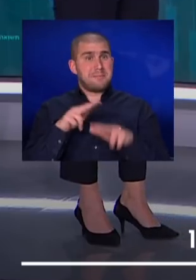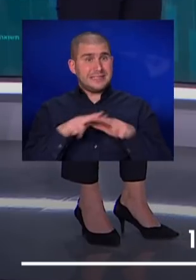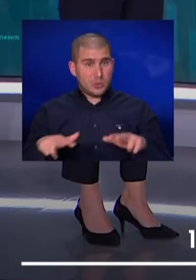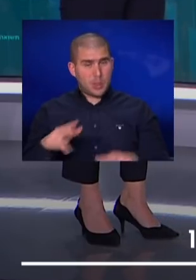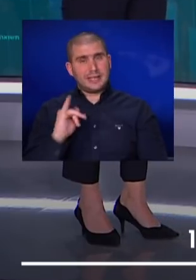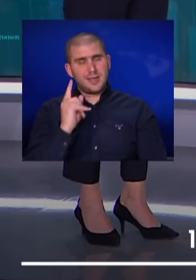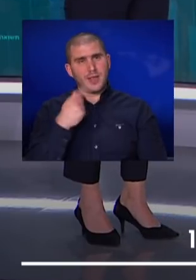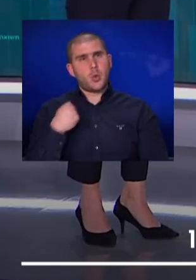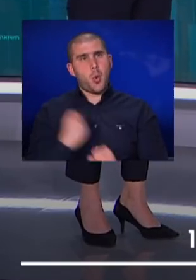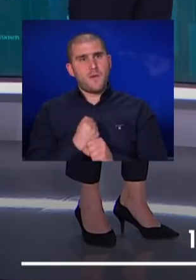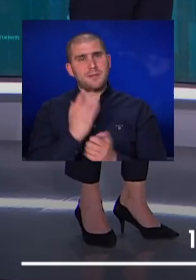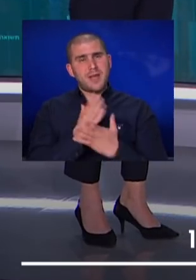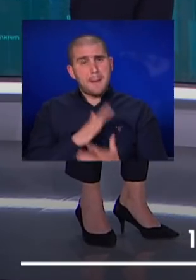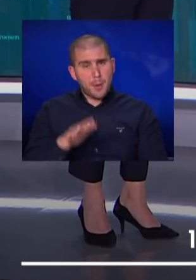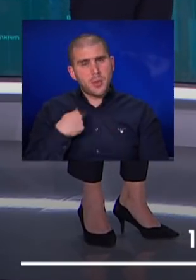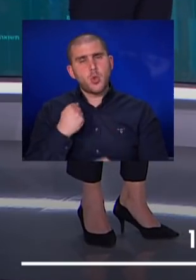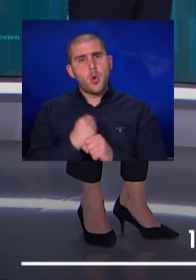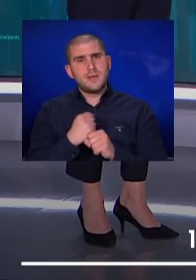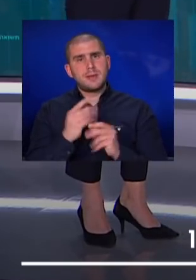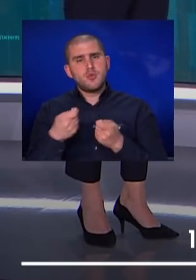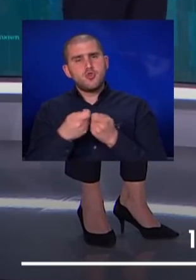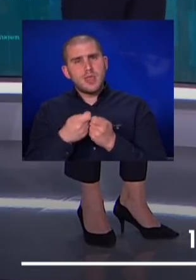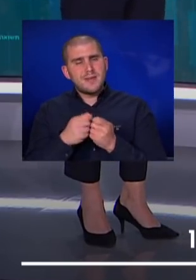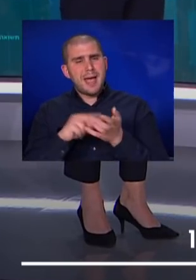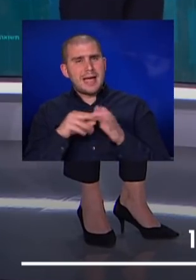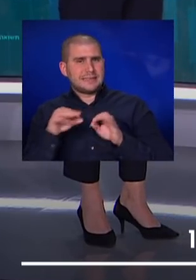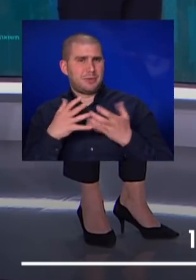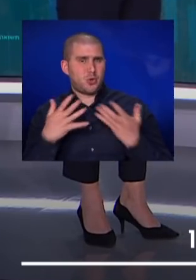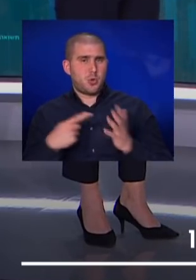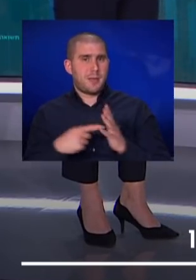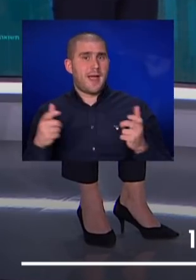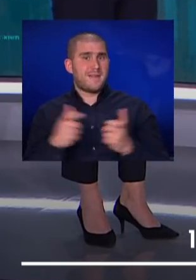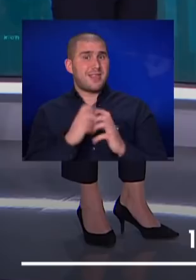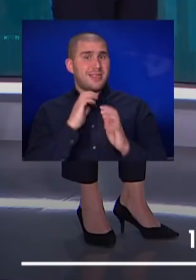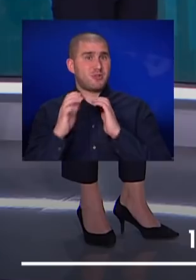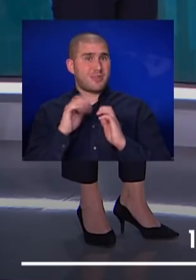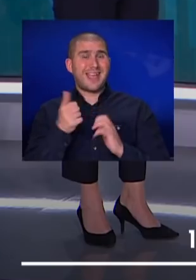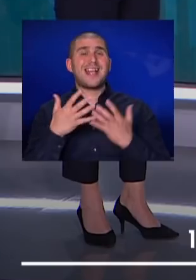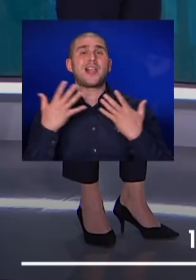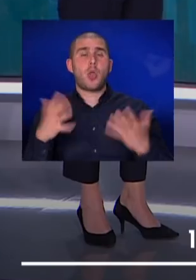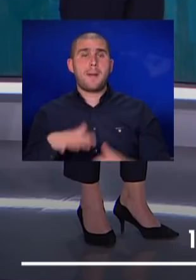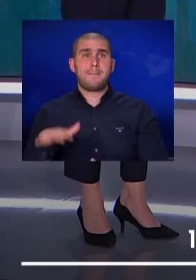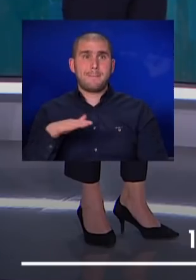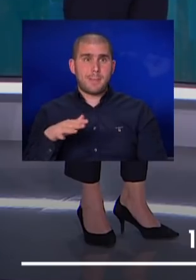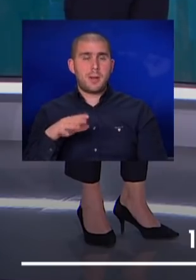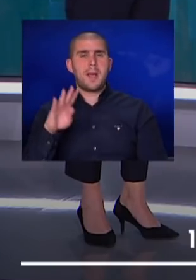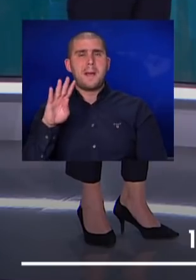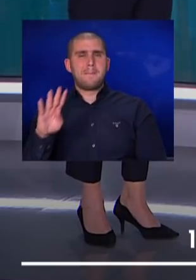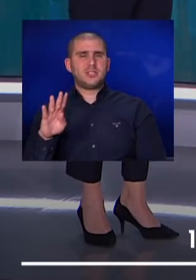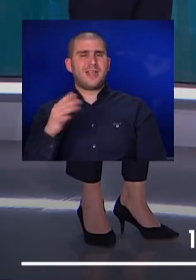אבל אנחנו כבר עובדים באירופה ואנחנו עובדים באירופה עם שותפים אסטרטגיים גדולים כמו חברת התקשורת הכי גדולה באירופה, דויצ'י טלקום